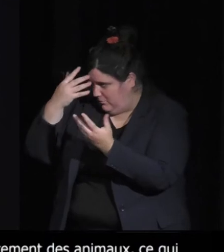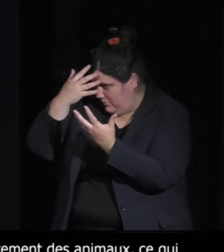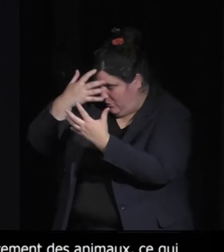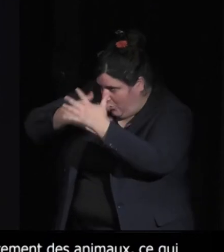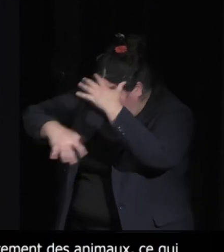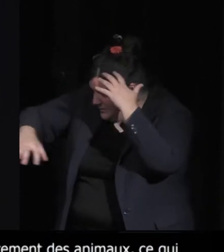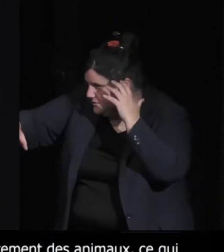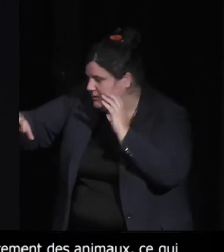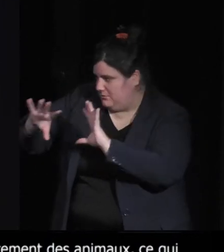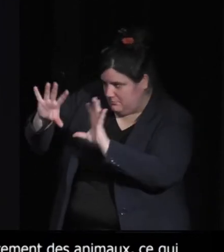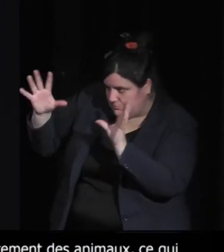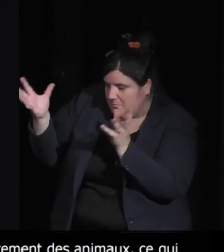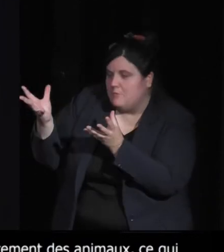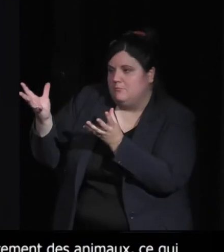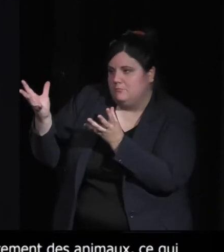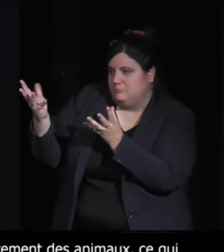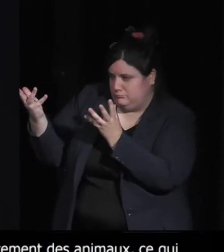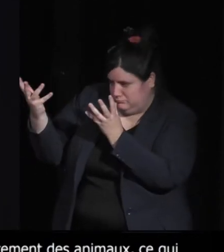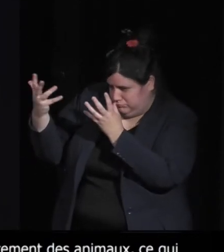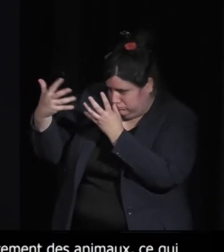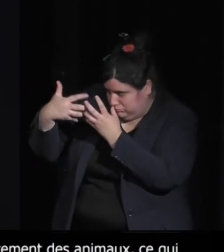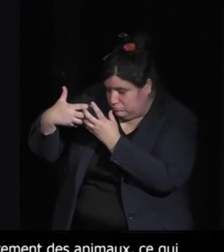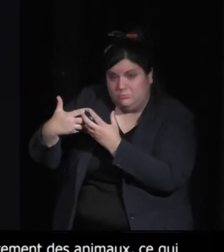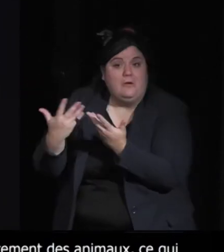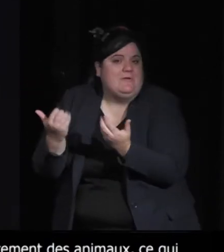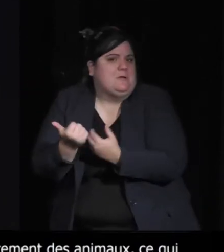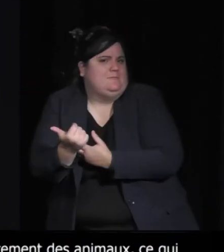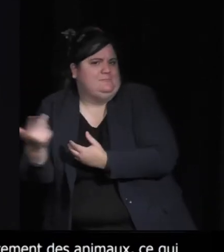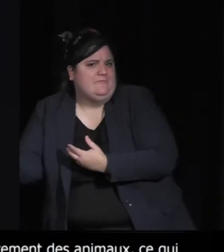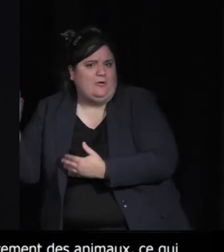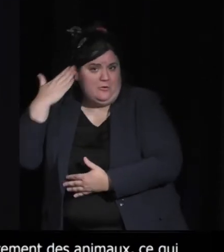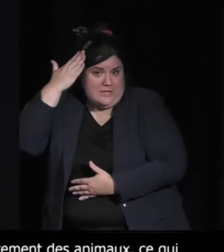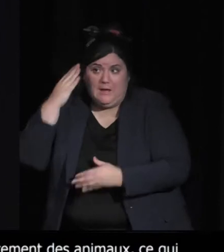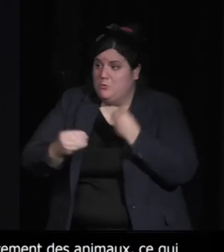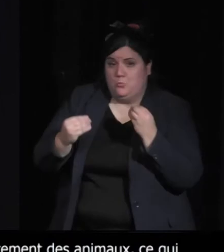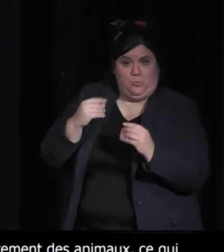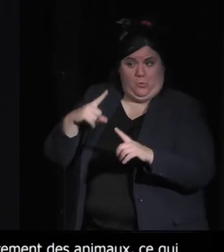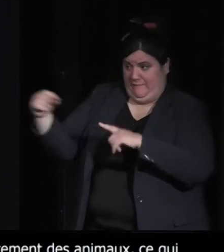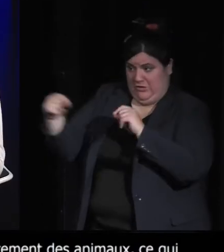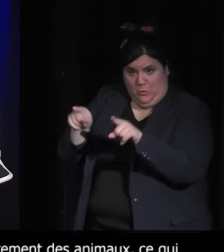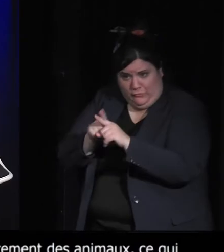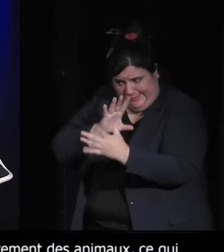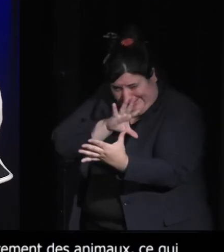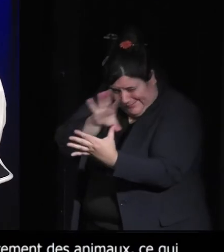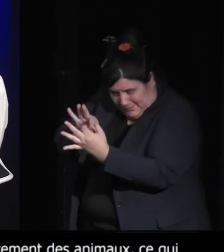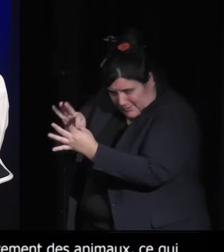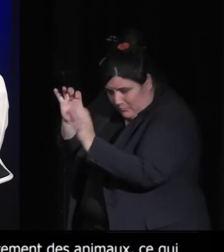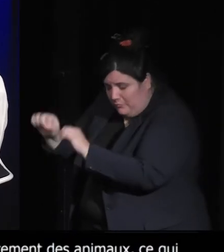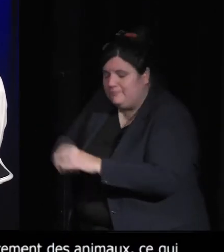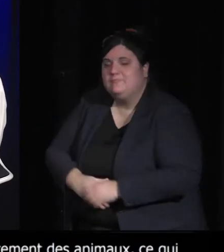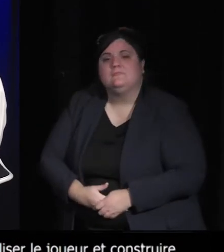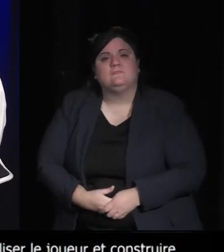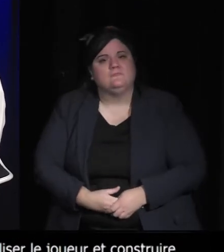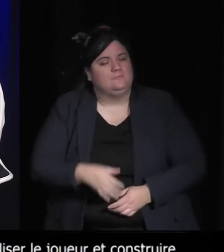avec les différentes espèces, que ce soit animal ou végétal d'ailleurs. Animal ou végétal, c'est